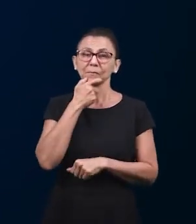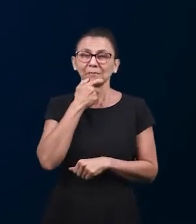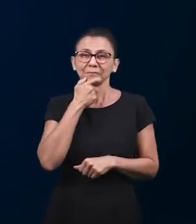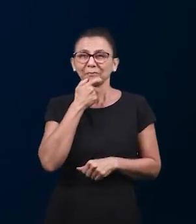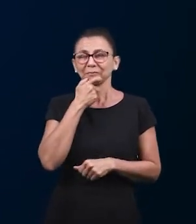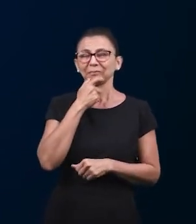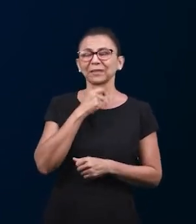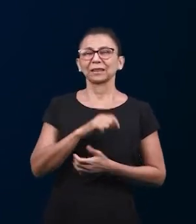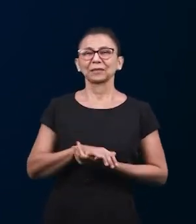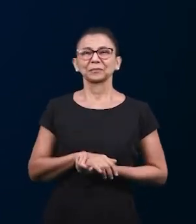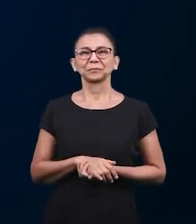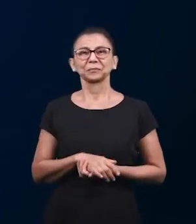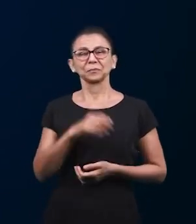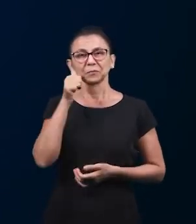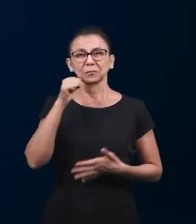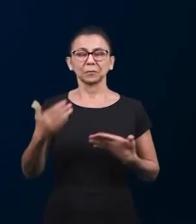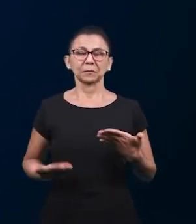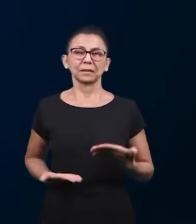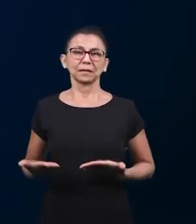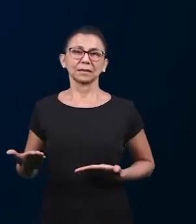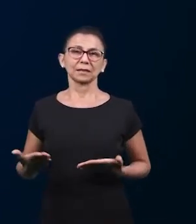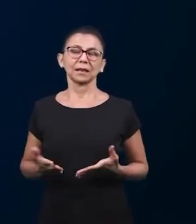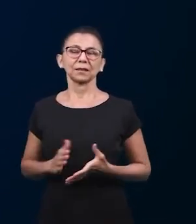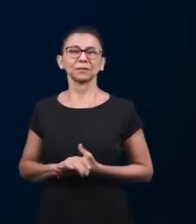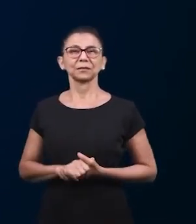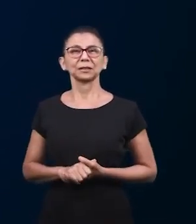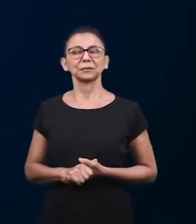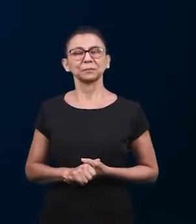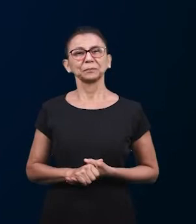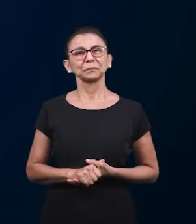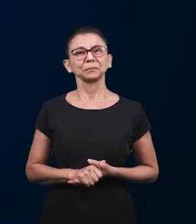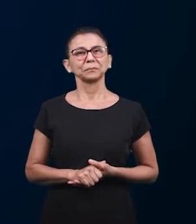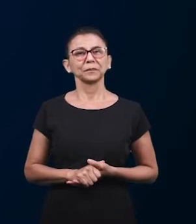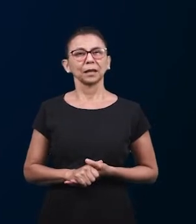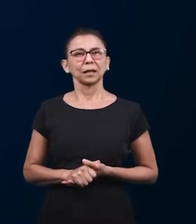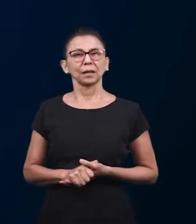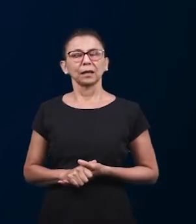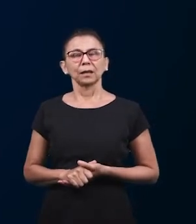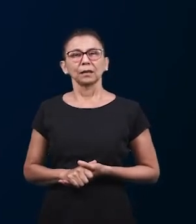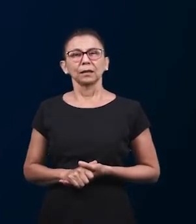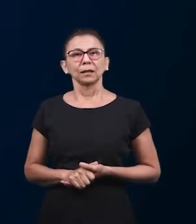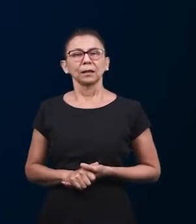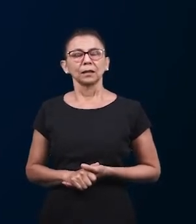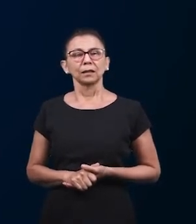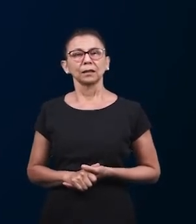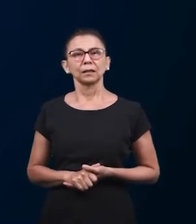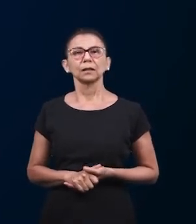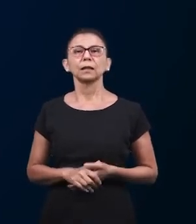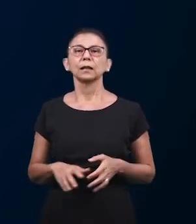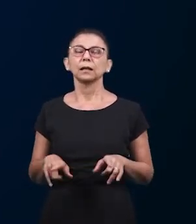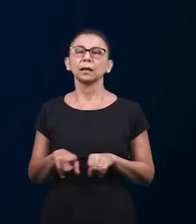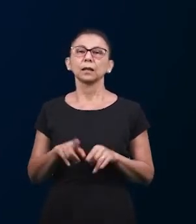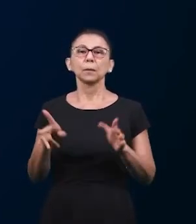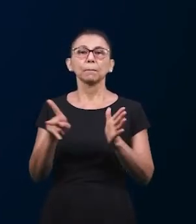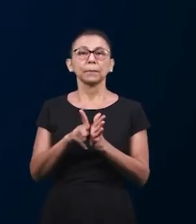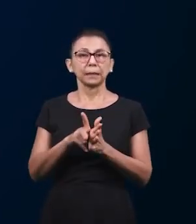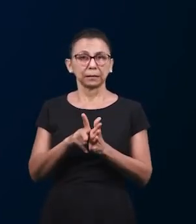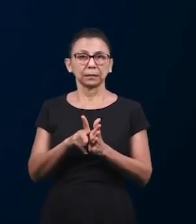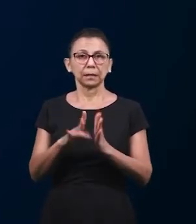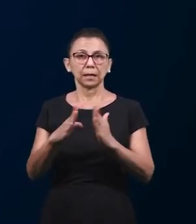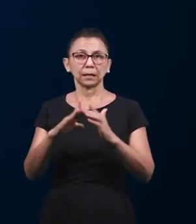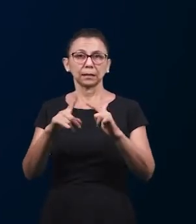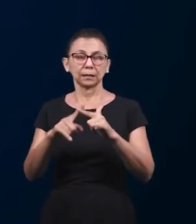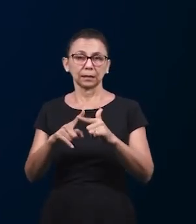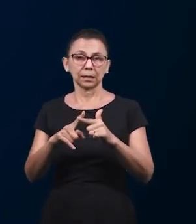И еще в Англии мы хотели бы показать вам свидетельство нашей сестры. Она принадлежит